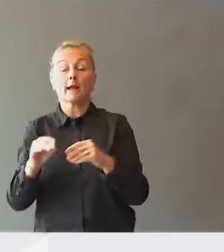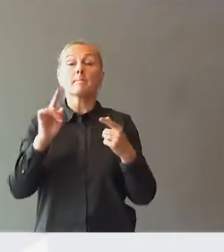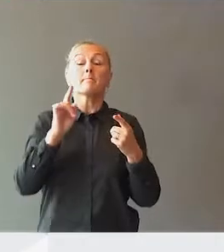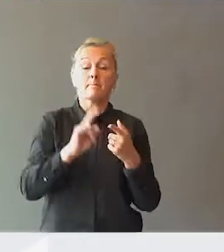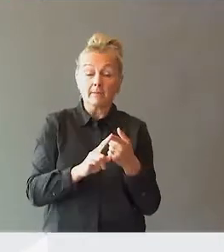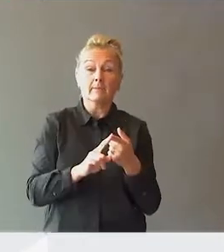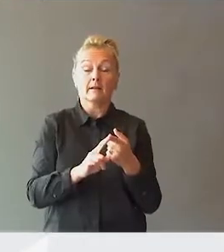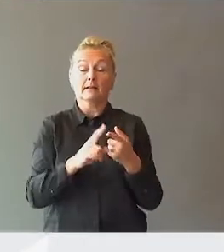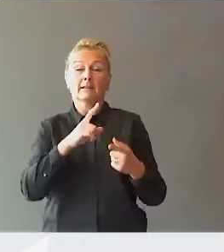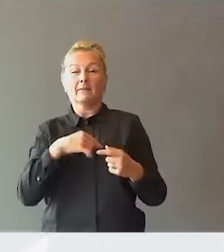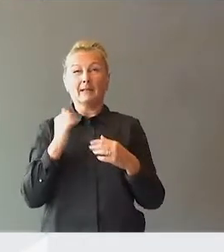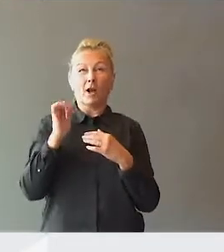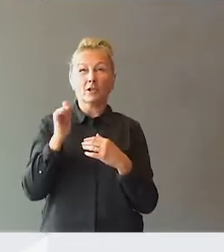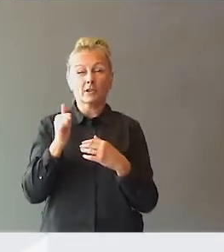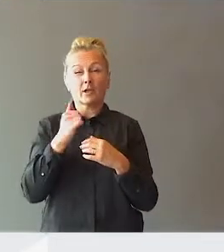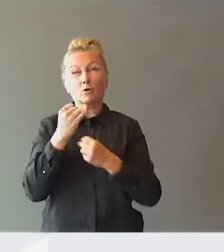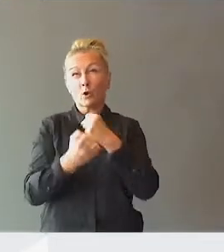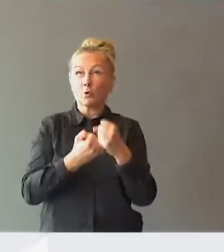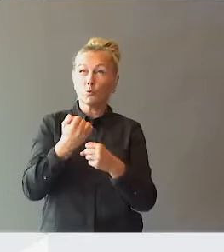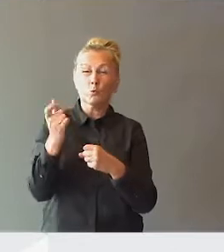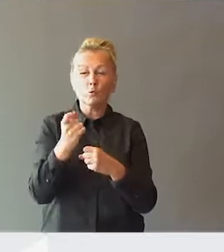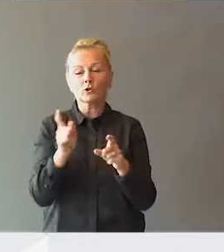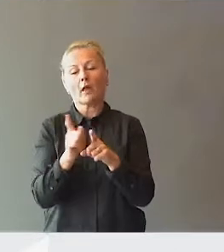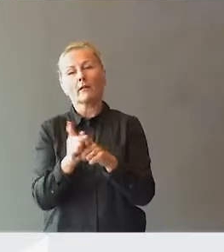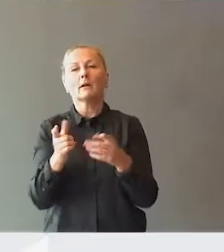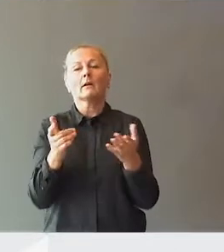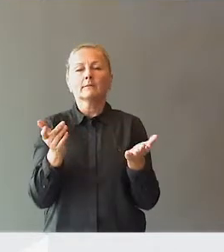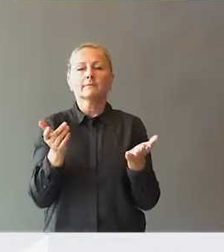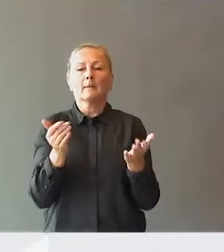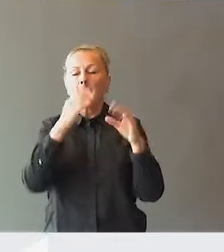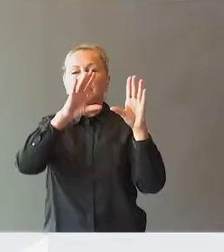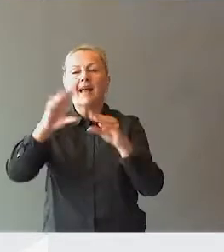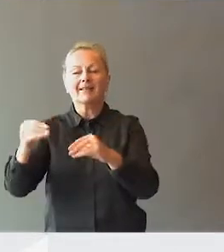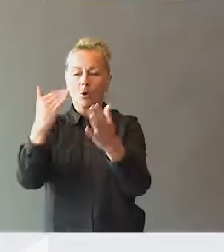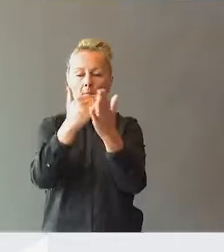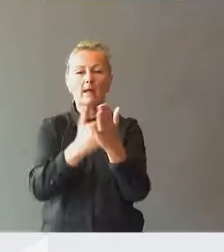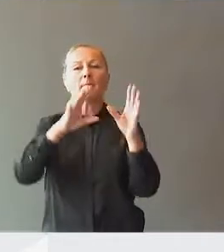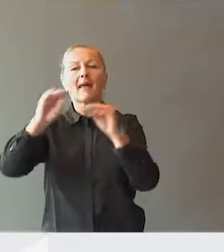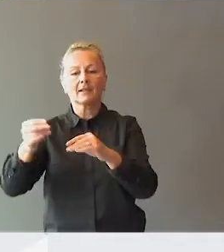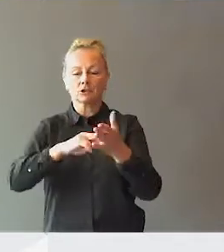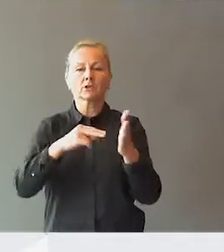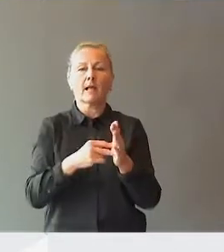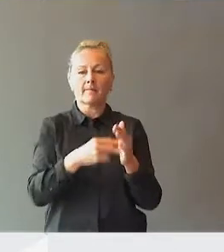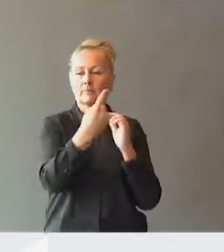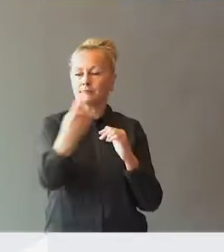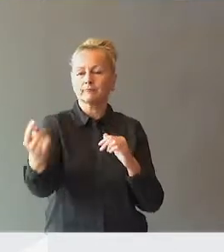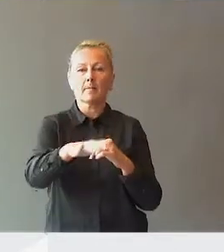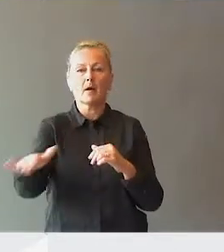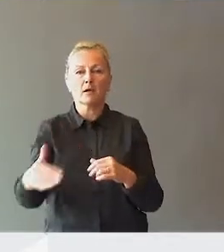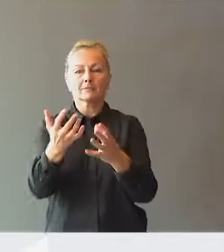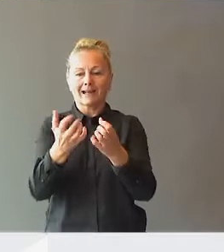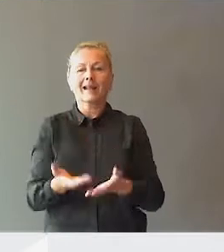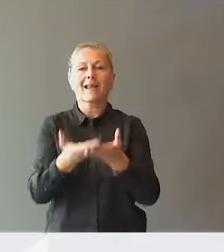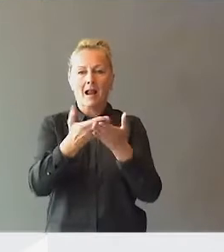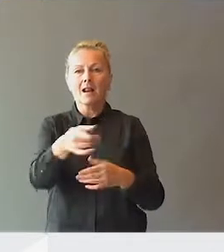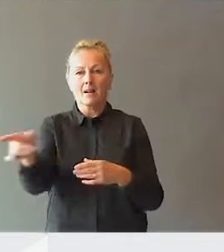Men at vi kan kanskje gjøre noe med dette, slik at det blir et bedre opplegg, et bedre system for det enkelte barn som trenger